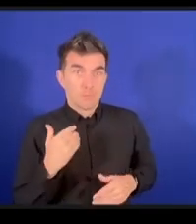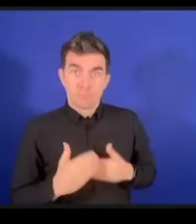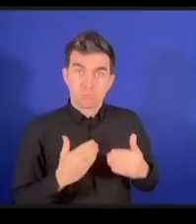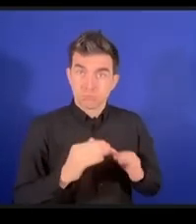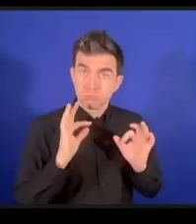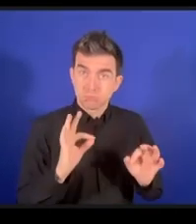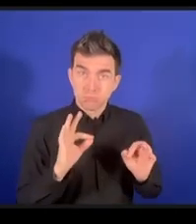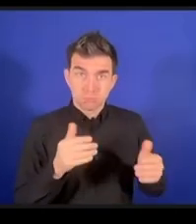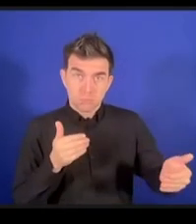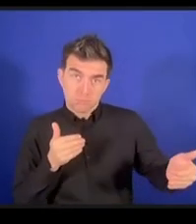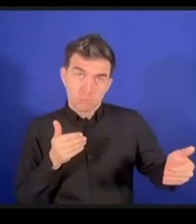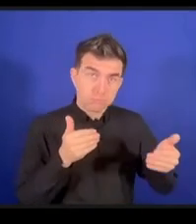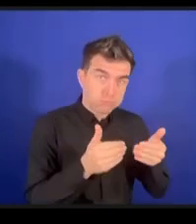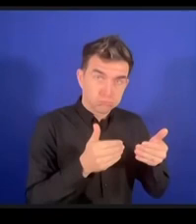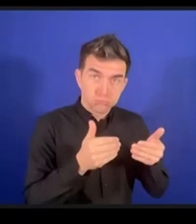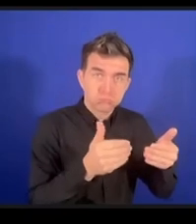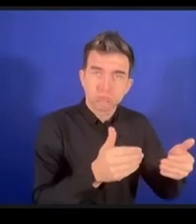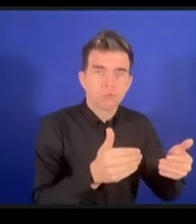ある調査が